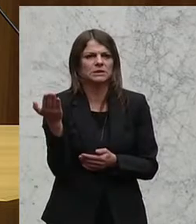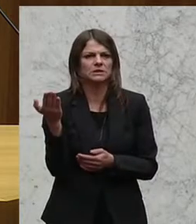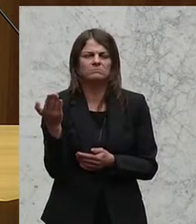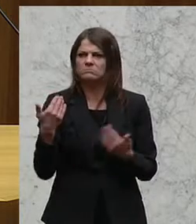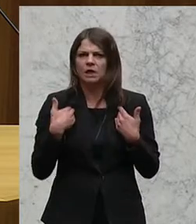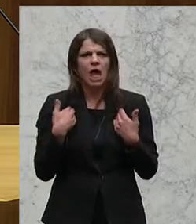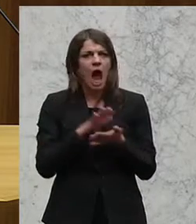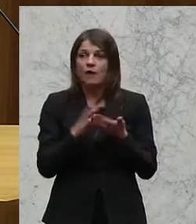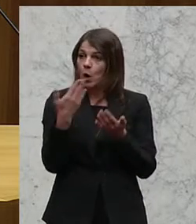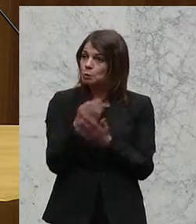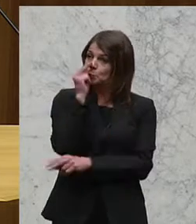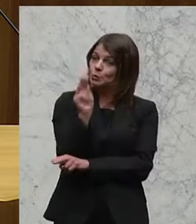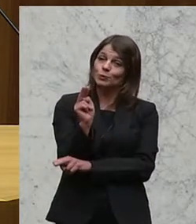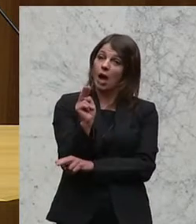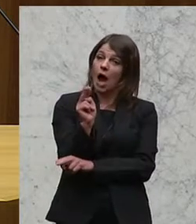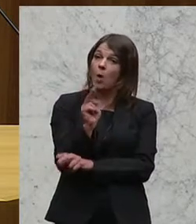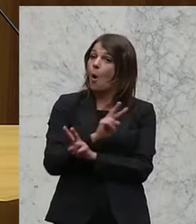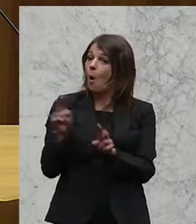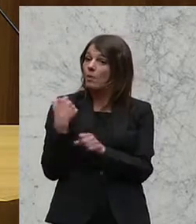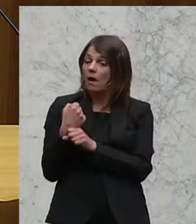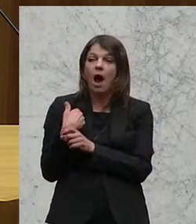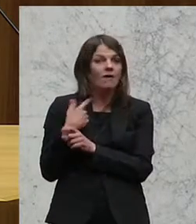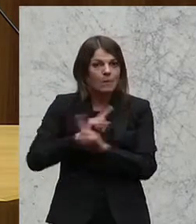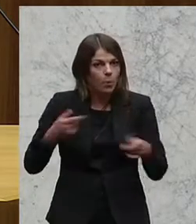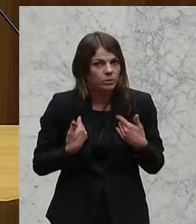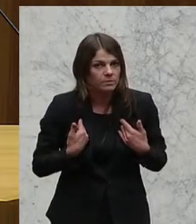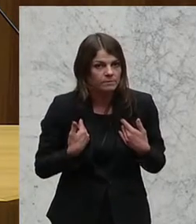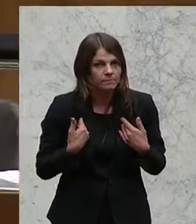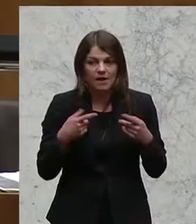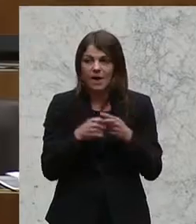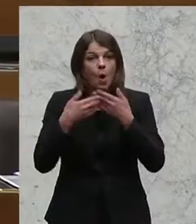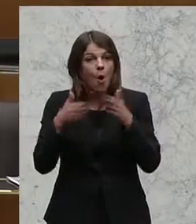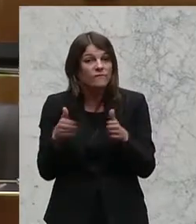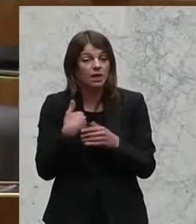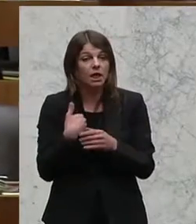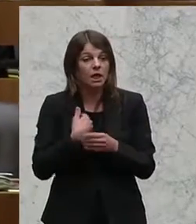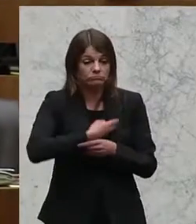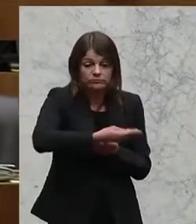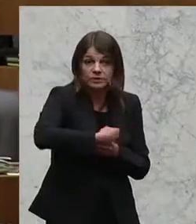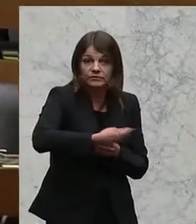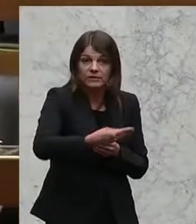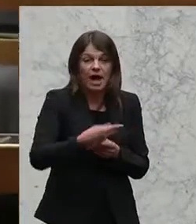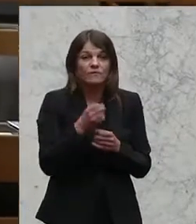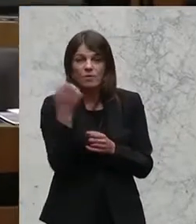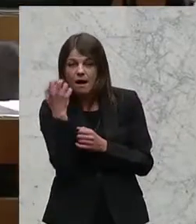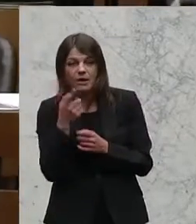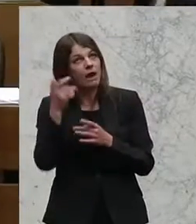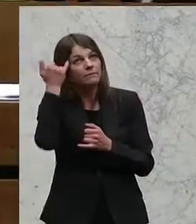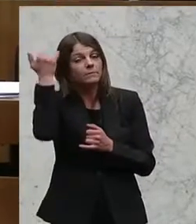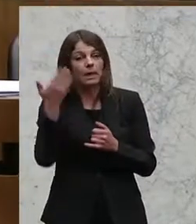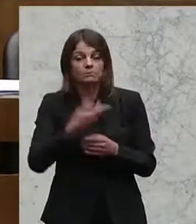dass wir nicht datenlos zusehen dürfen, dass durch öffentliche Verteilung von radikalen Gedankengut